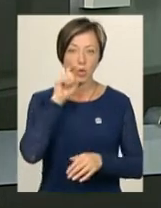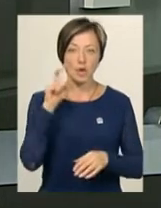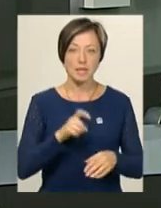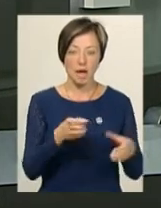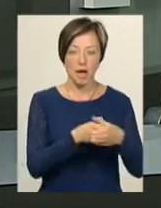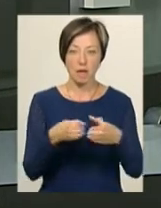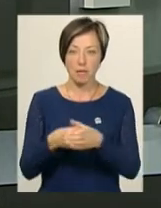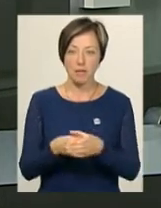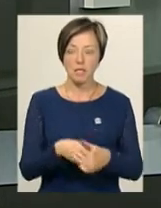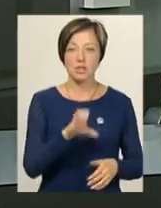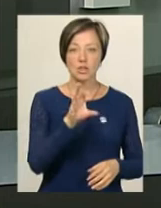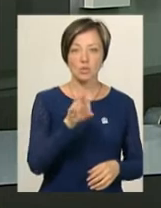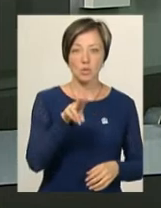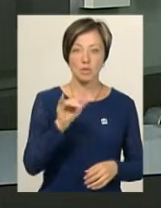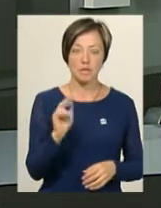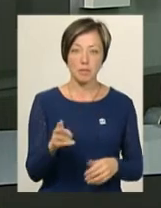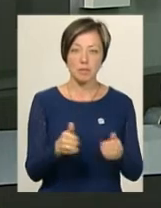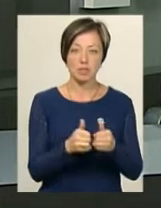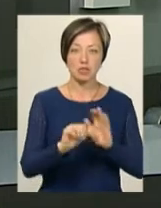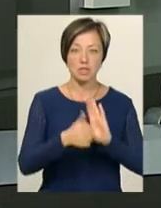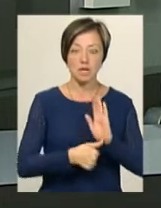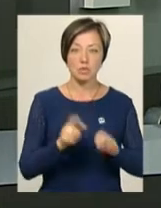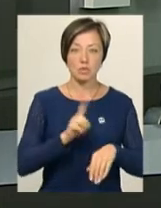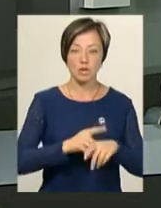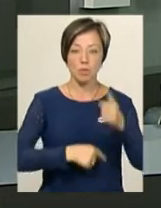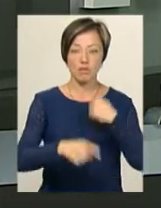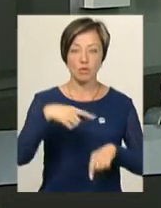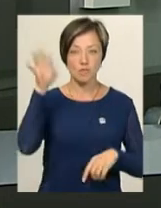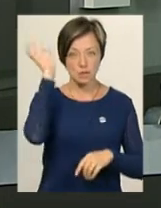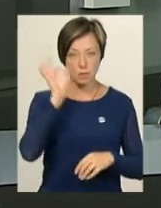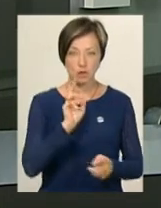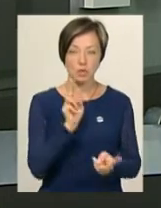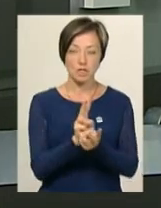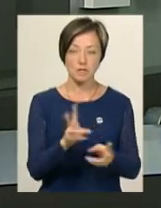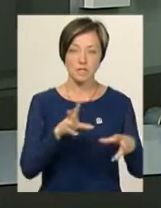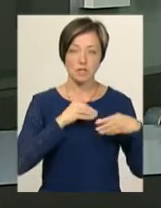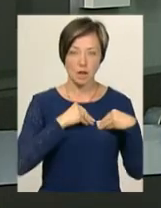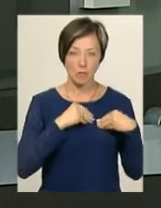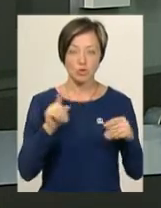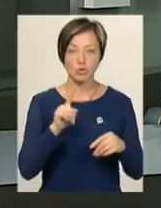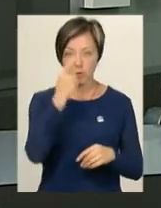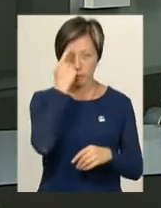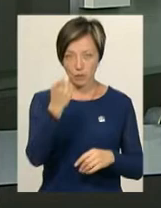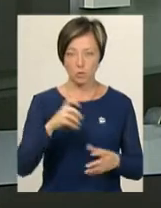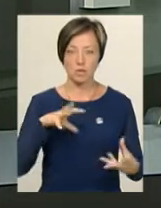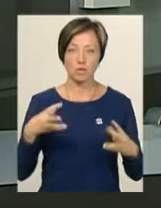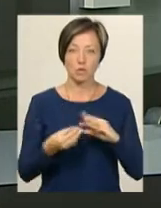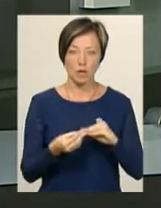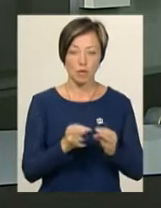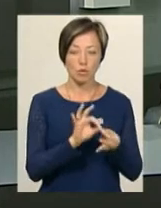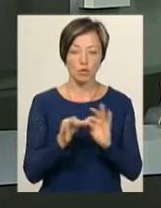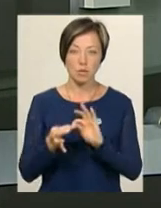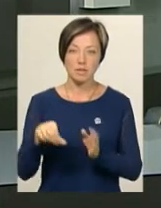екіпажів. Сергій Солтик сьогодні близько 16-ї години повернувся з Німеччини та зустрівся з нами, щоб оповідомити результати і